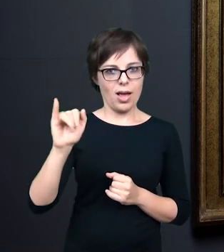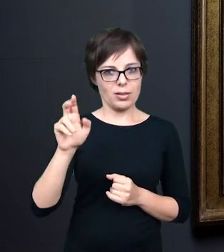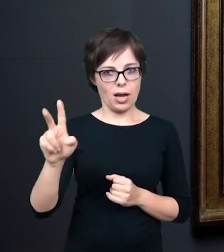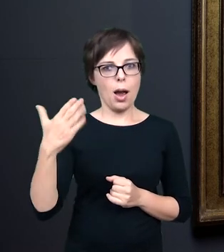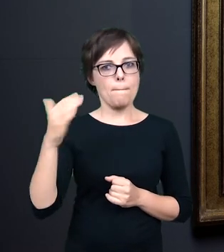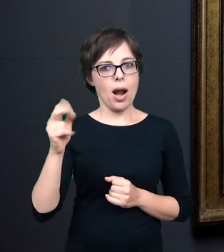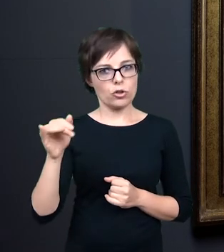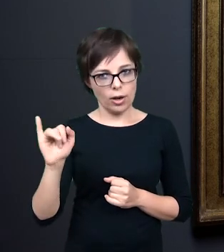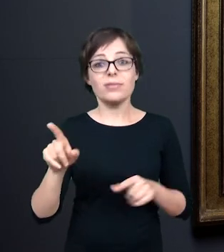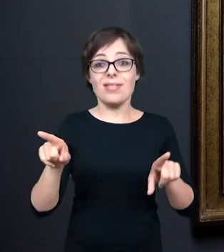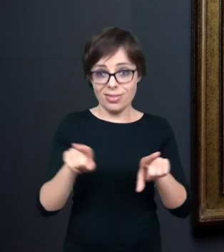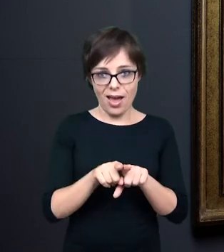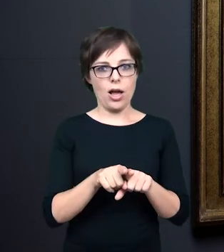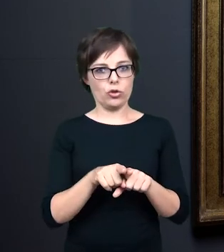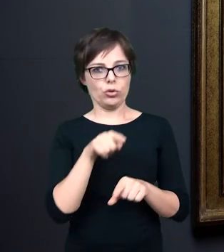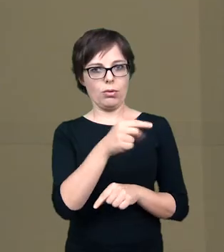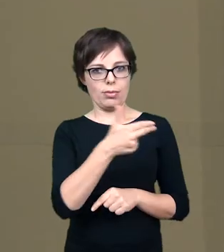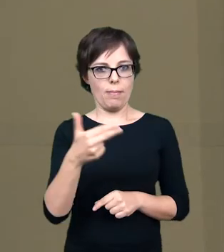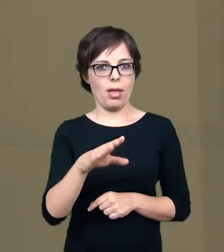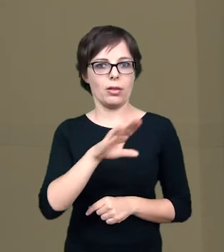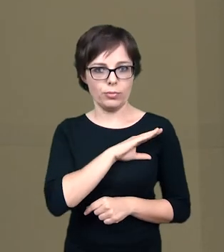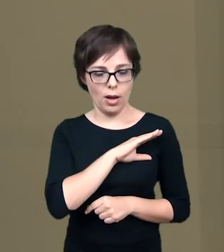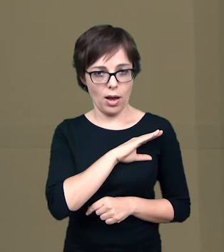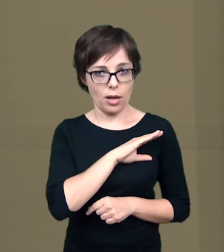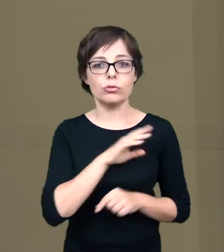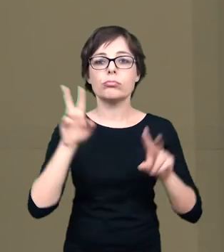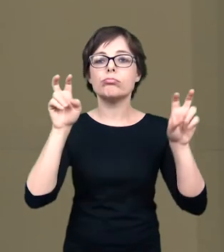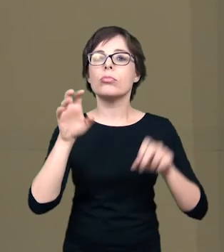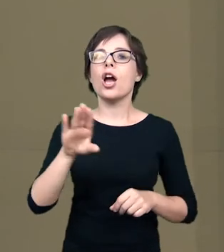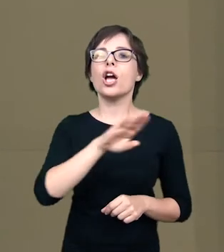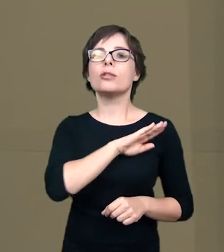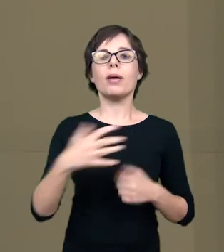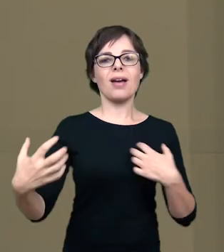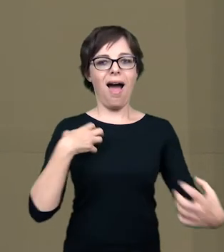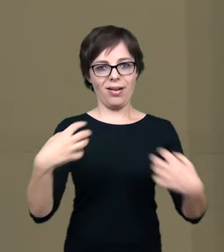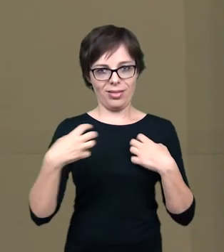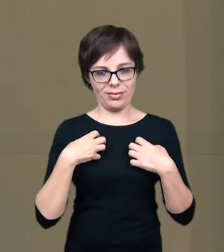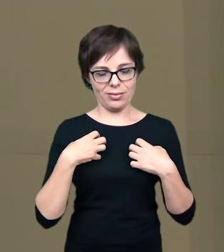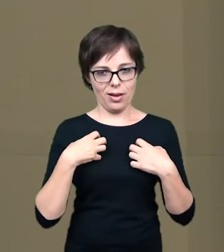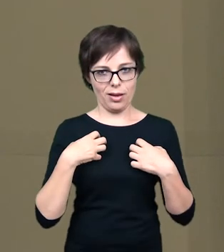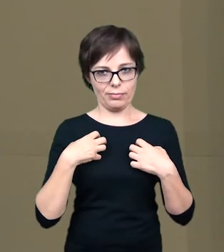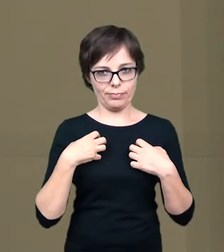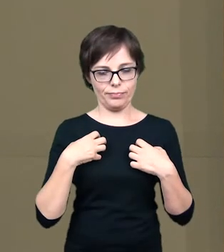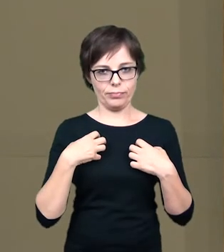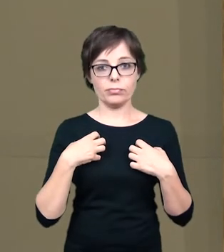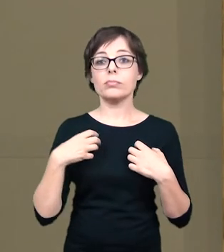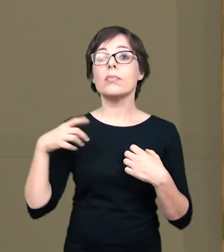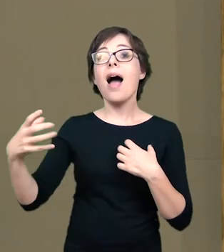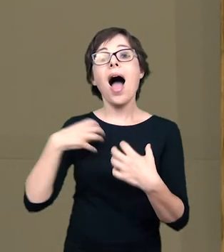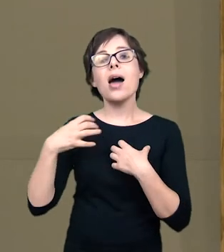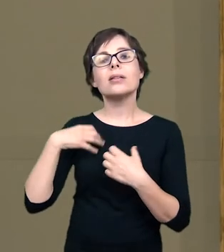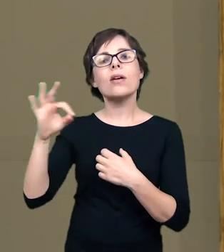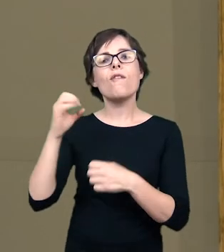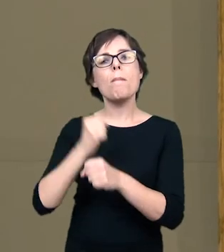pokazujący śmierć. Mianowicie śmierć artysty, która przychodzi do niego do